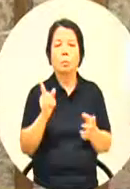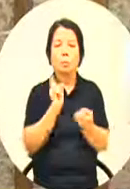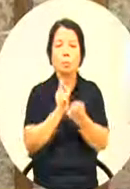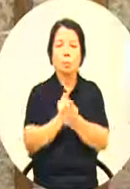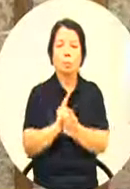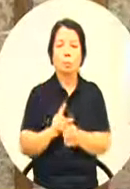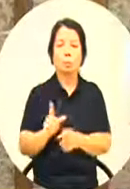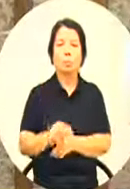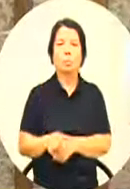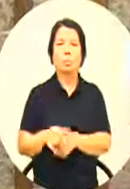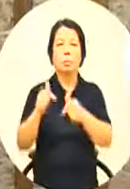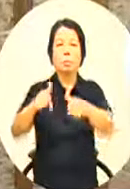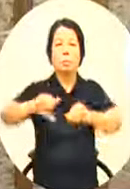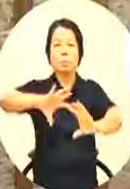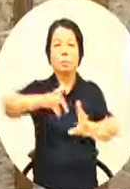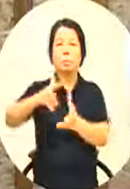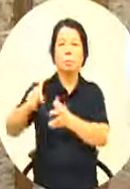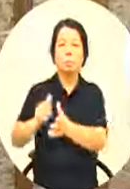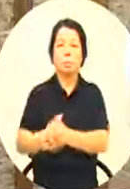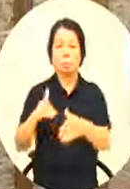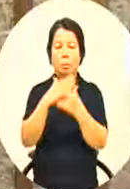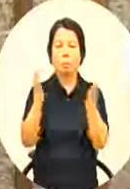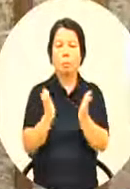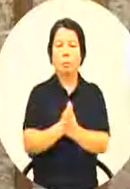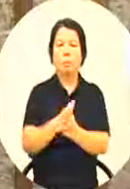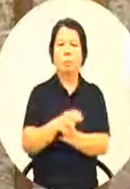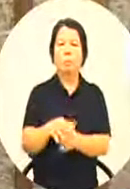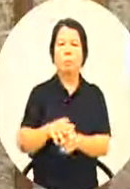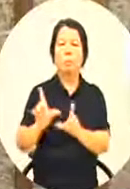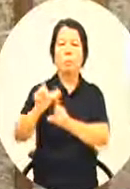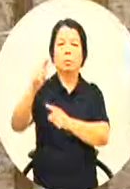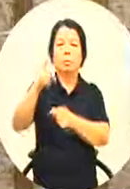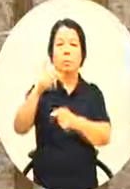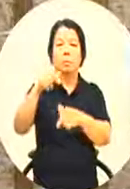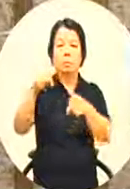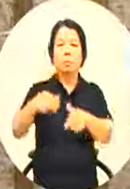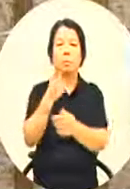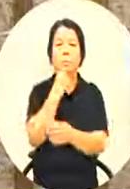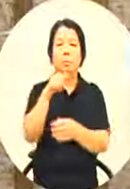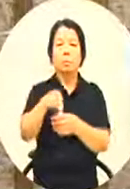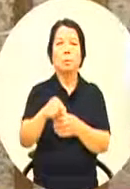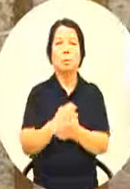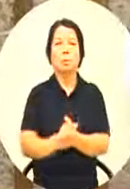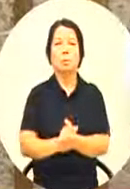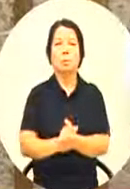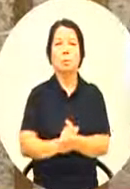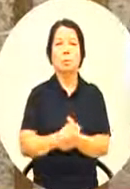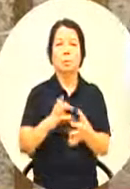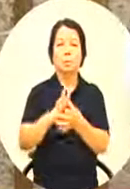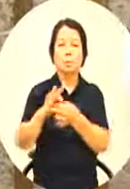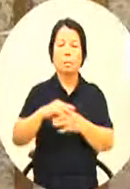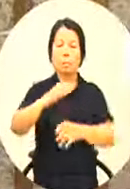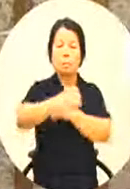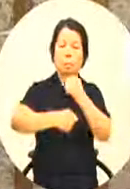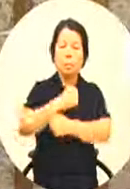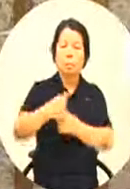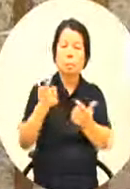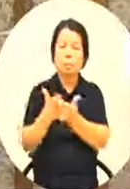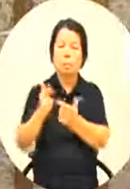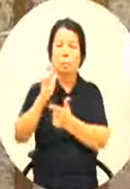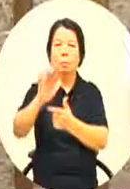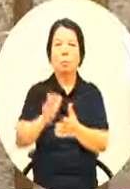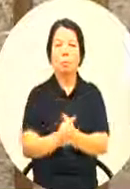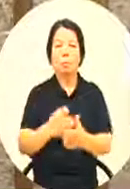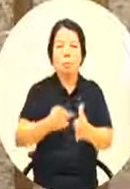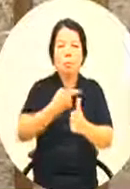向我们应该说对于整个东南亚的这个相关的我们是有许多的活动跟配置包括说